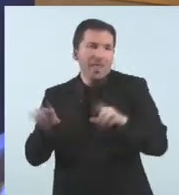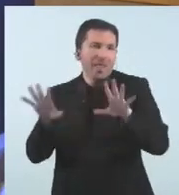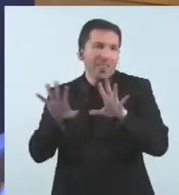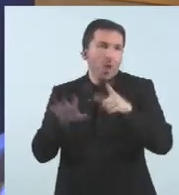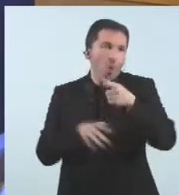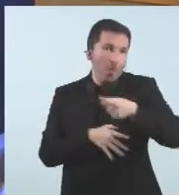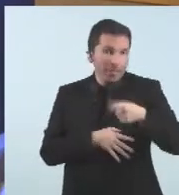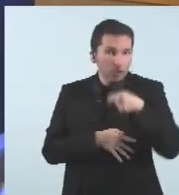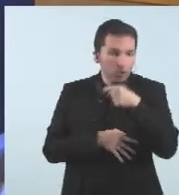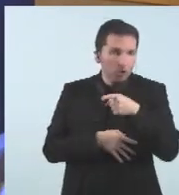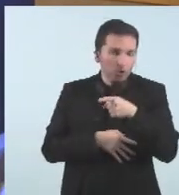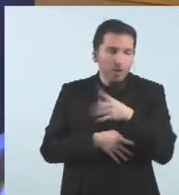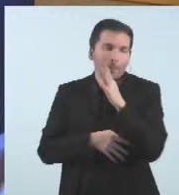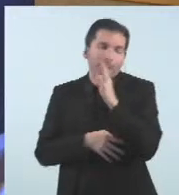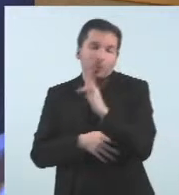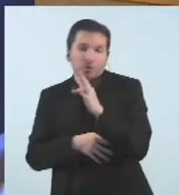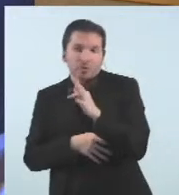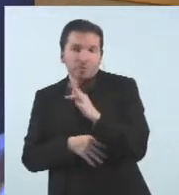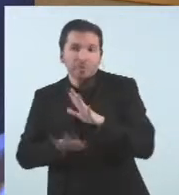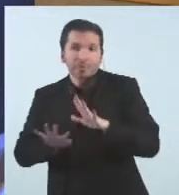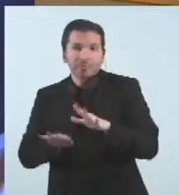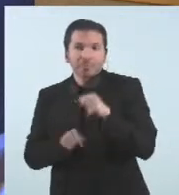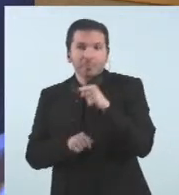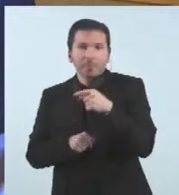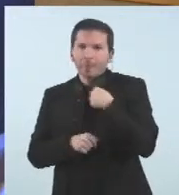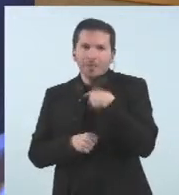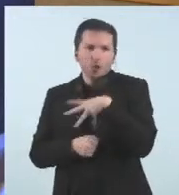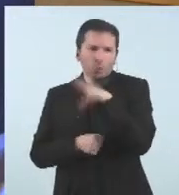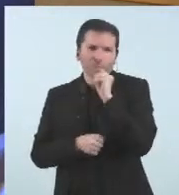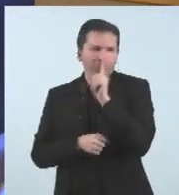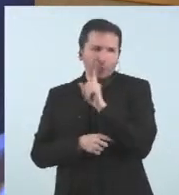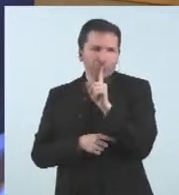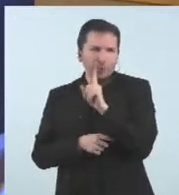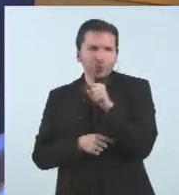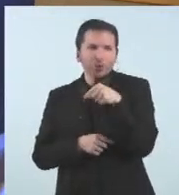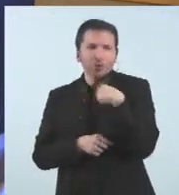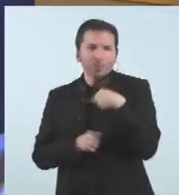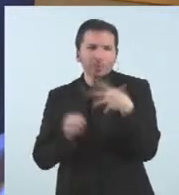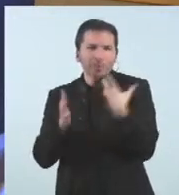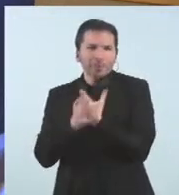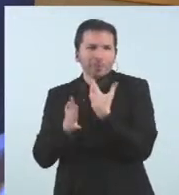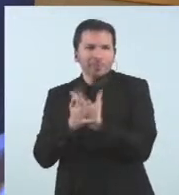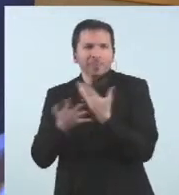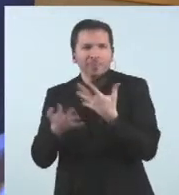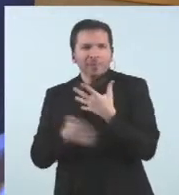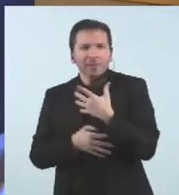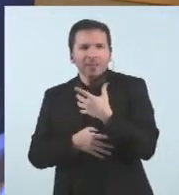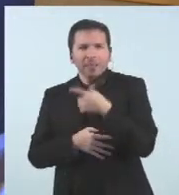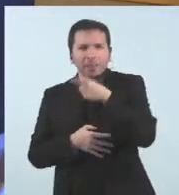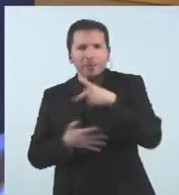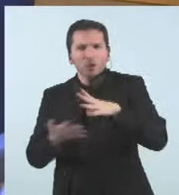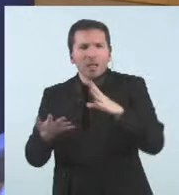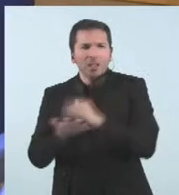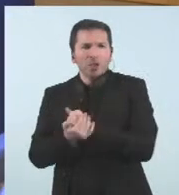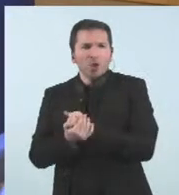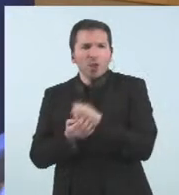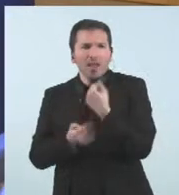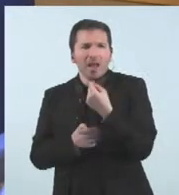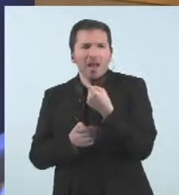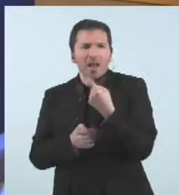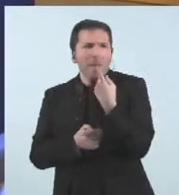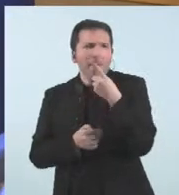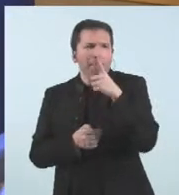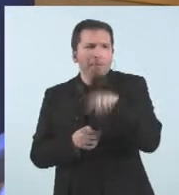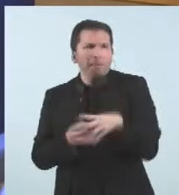funciona el sistema de la tercera dosi és que jo no ho he acabat d'entendre bé i voldria que m'ho expliqués bé o sigui tota aquesta gent aquestes milers i milers de persones que